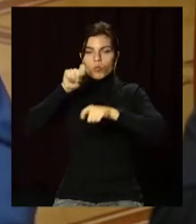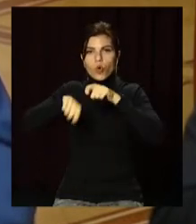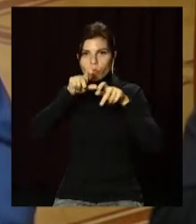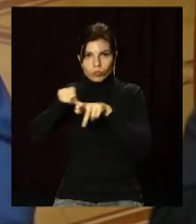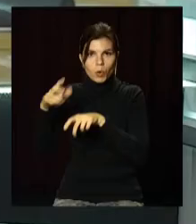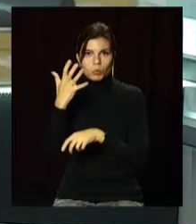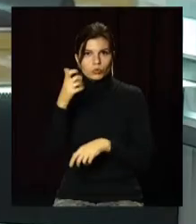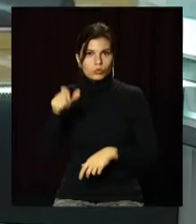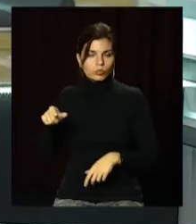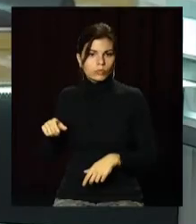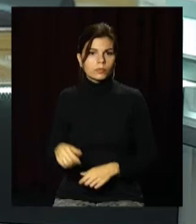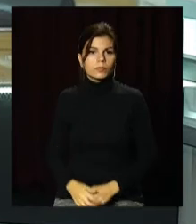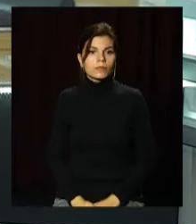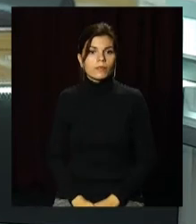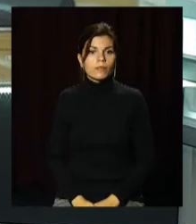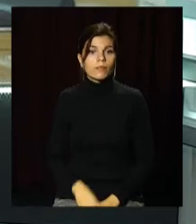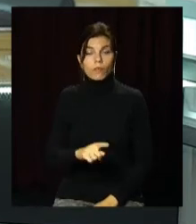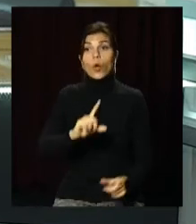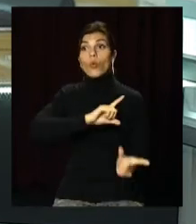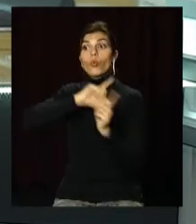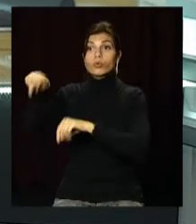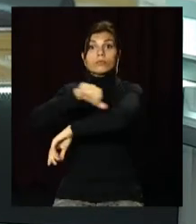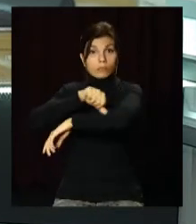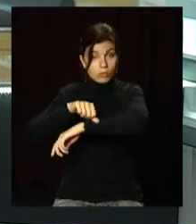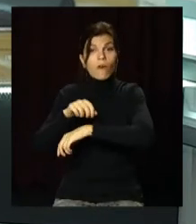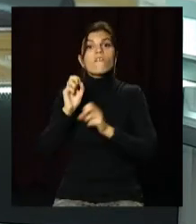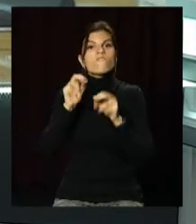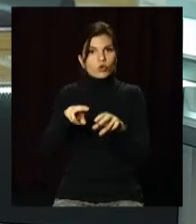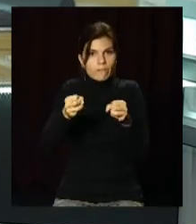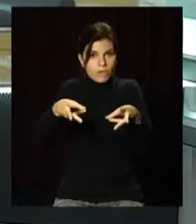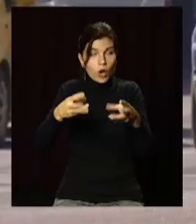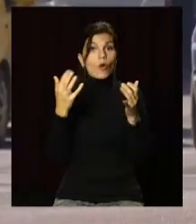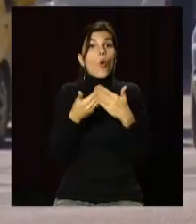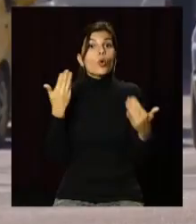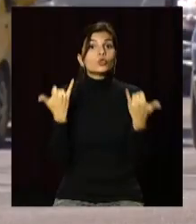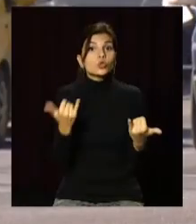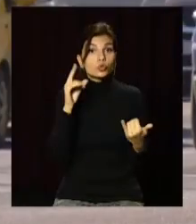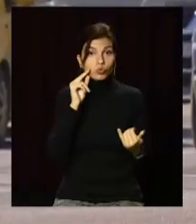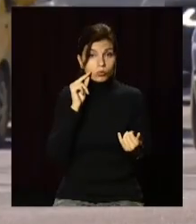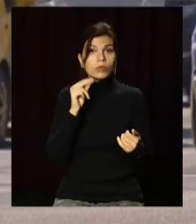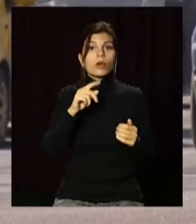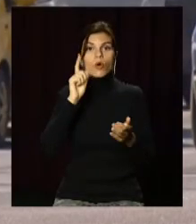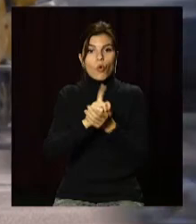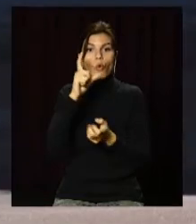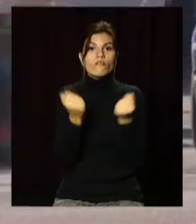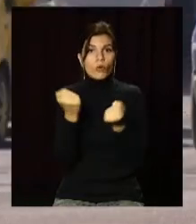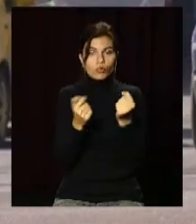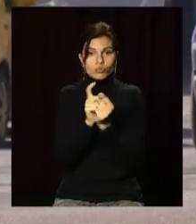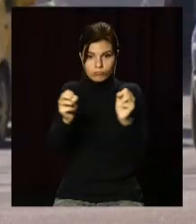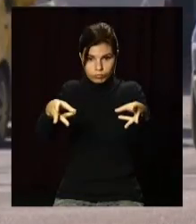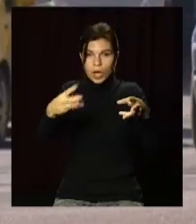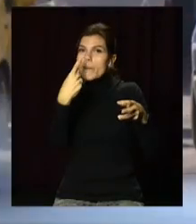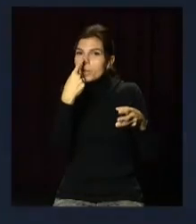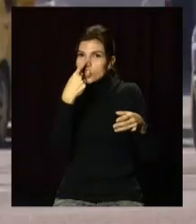осіб. Виїхав за місто у вімкни фари. Відсьогодні водії зобов'язані включати ходові вогні або